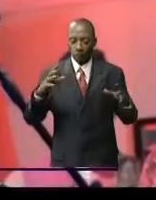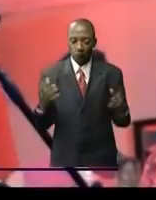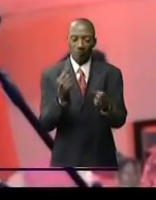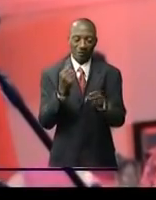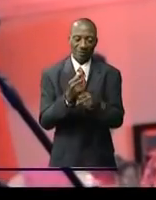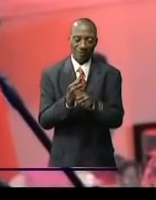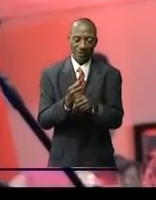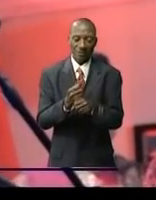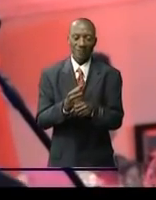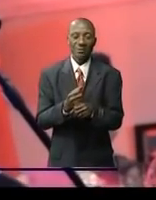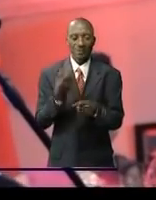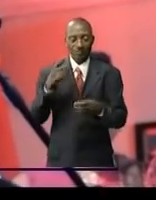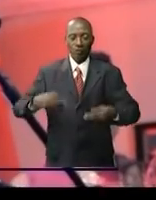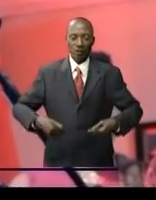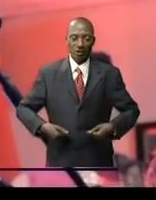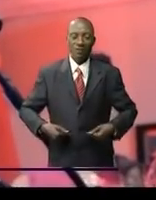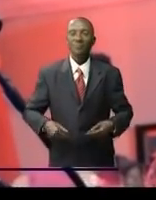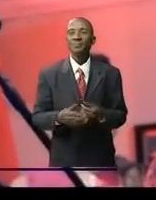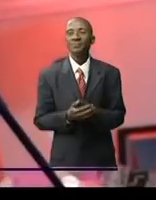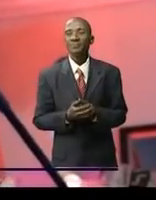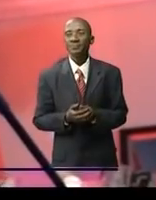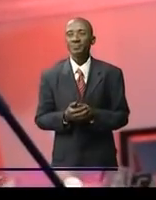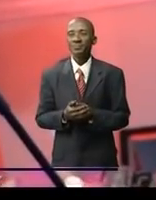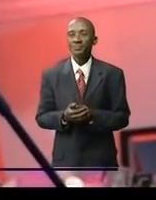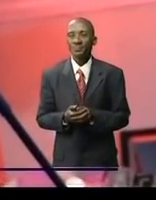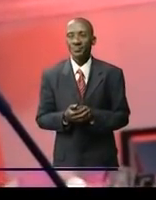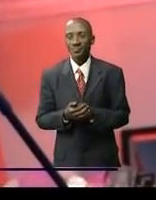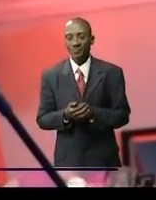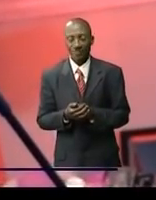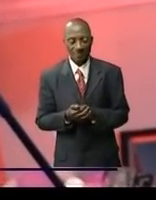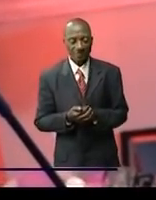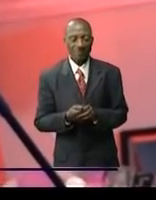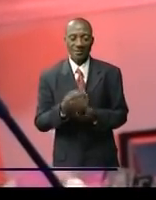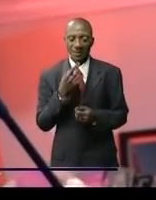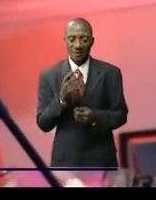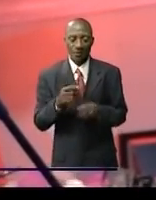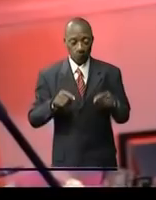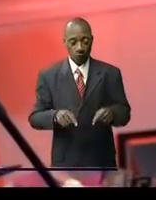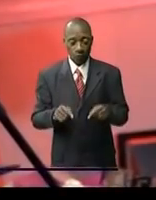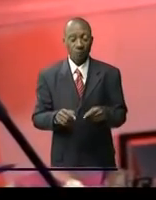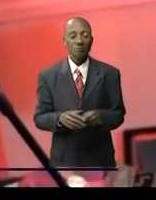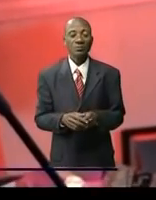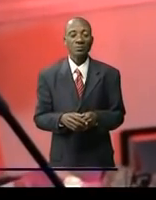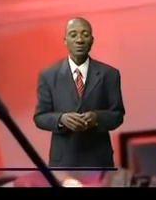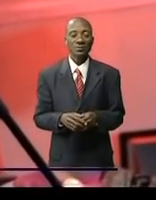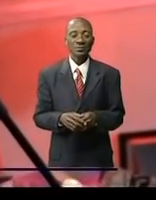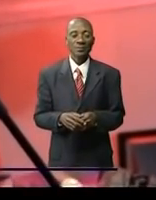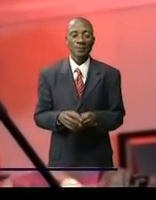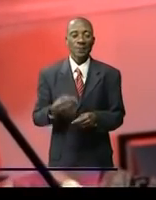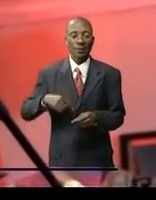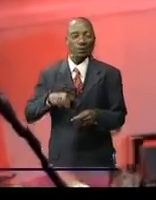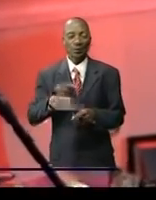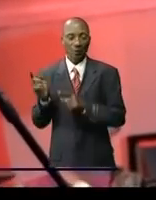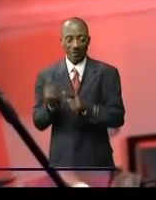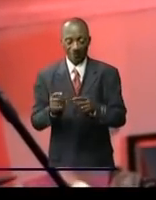en tant que femme africaine congolaise créer l'entreprise aujourd'hui en Afrique ça veut dire créer de la richesse